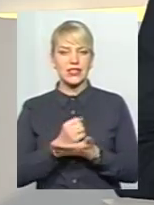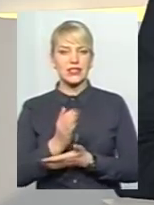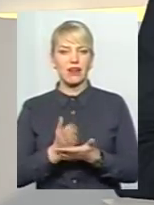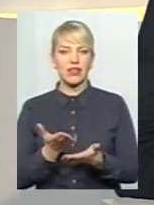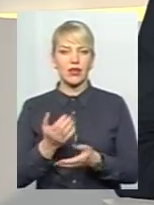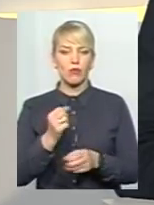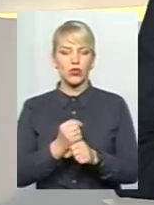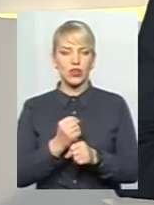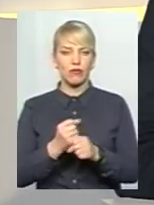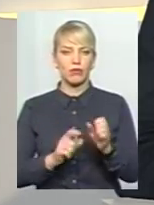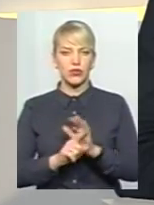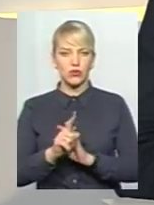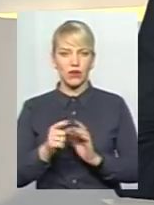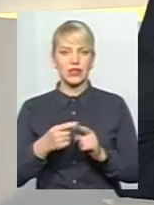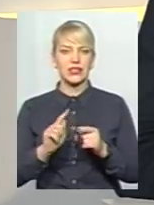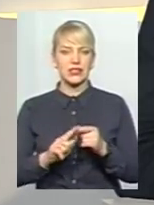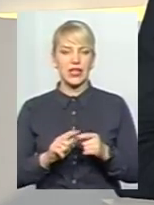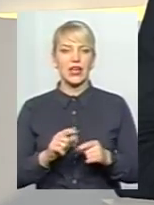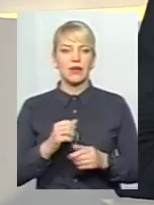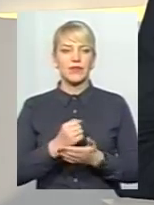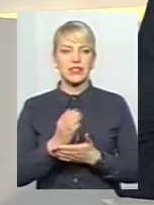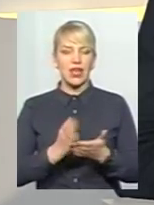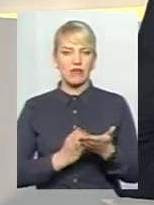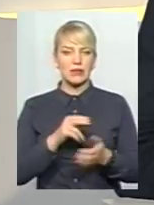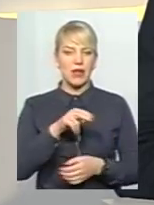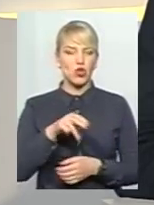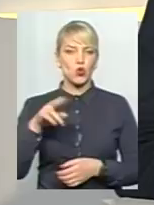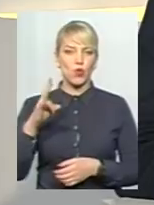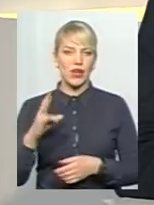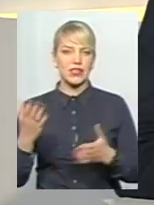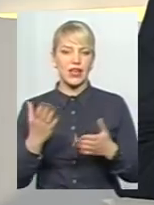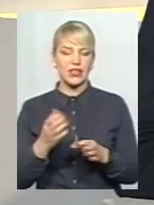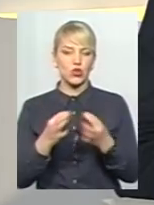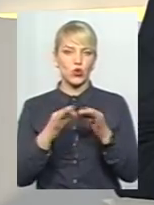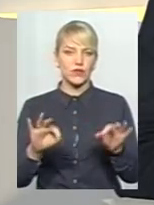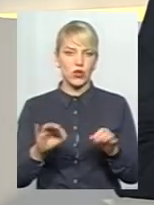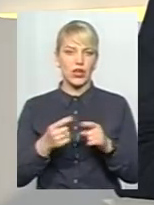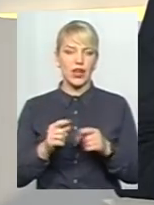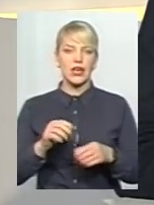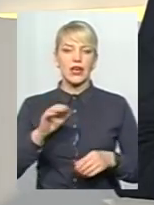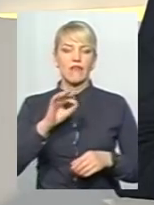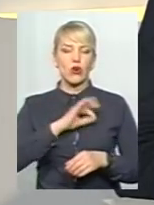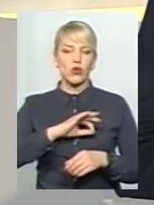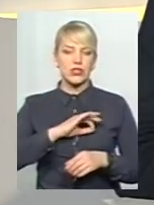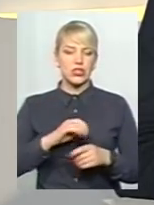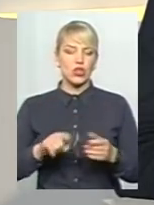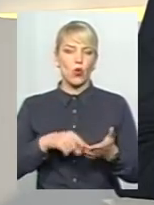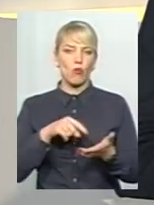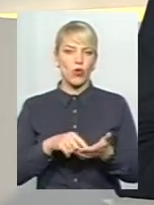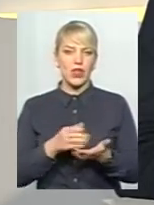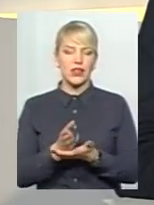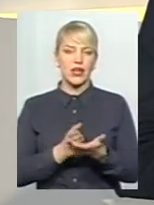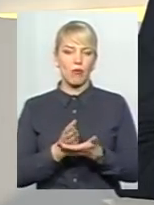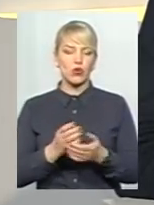почав працювати, це сервіс PayNetUA, який дозволяє мешканцю, користувачу комунальних послуг, сплатити за